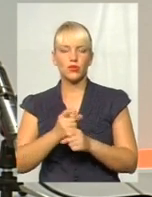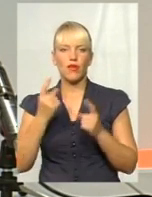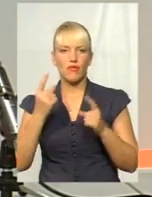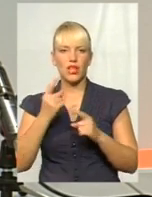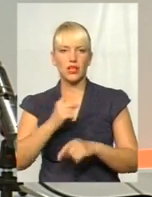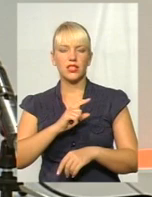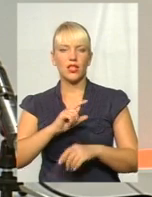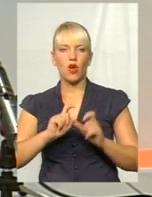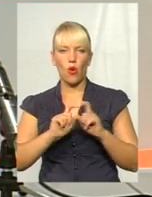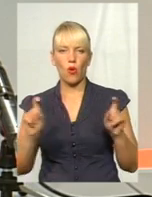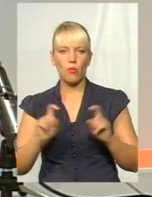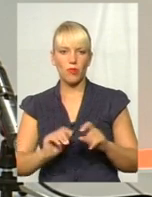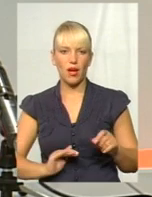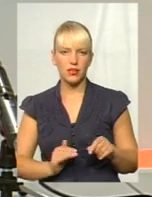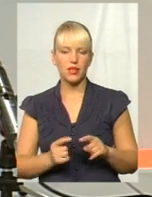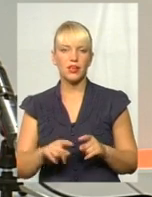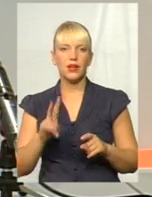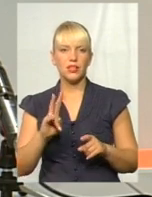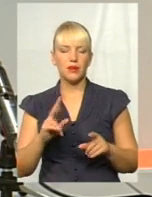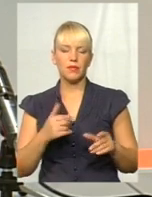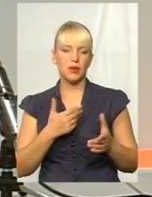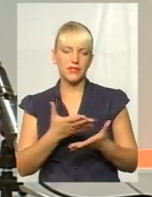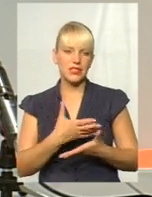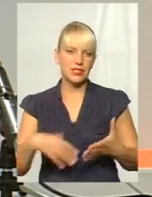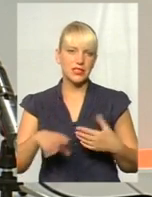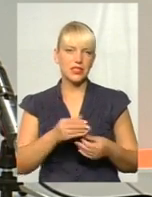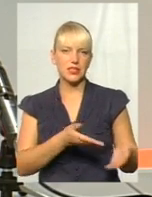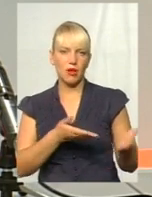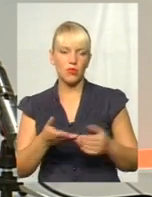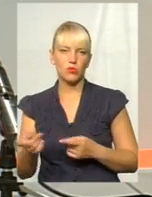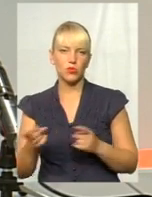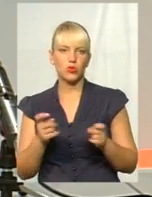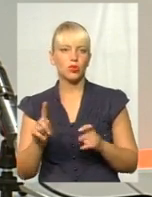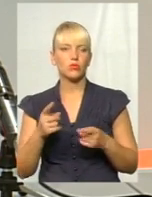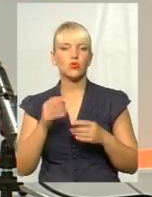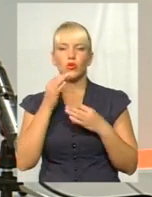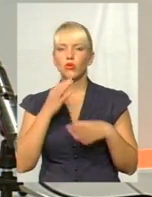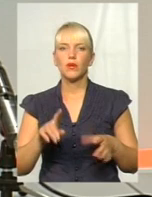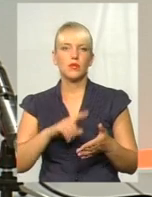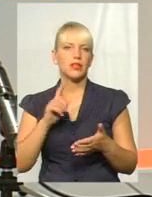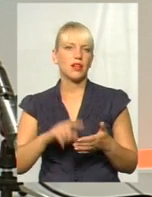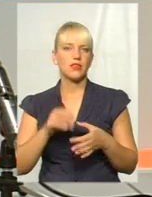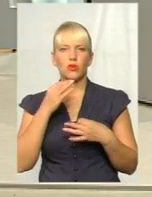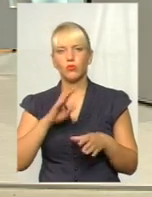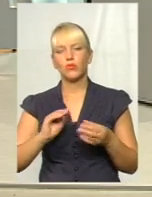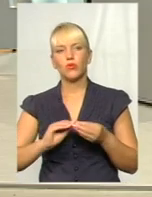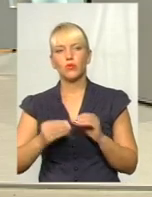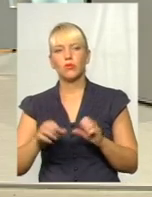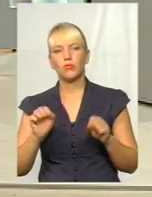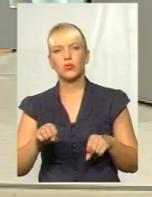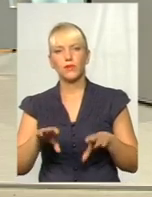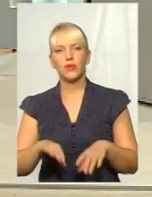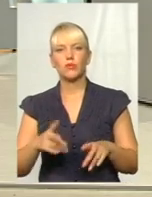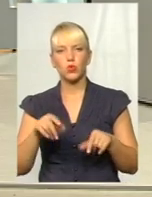запрошуємо всіх підприємців і підприємства долучатися. Тому що любе питання, любу проблему ми можемо вирішити